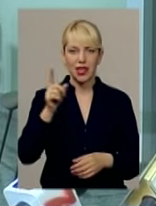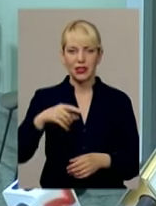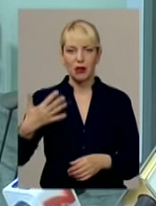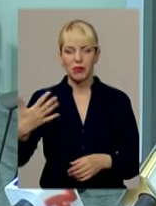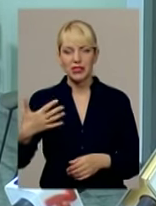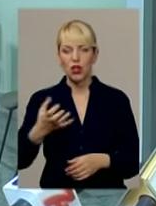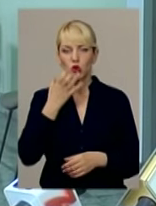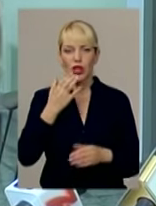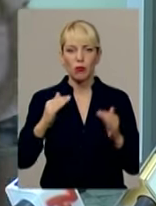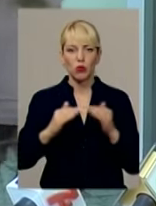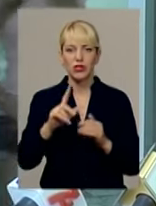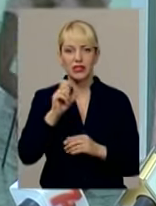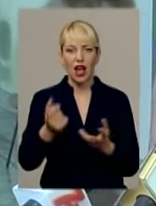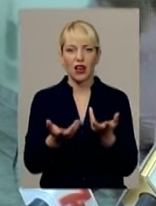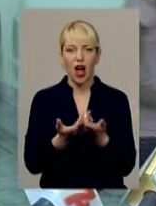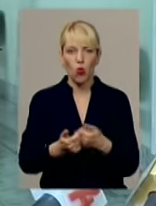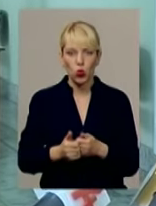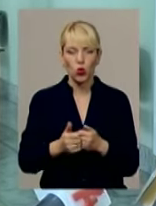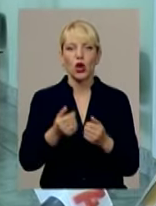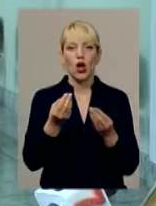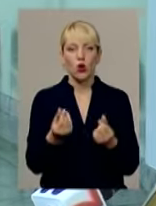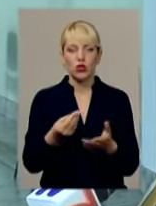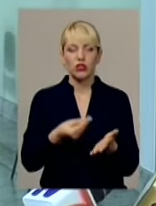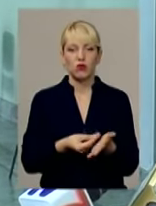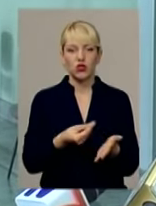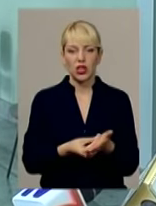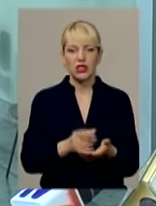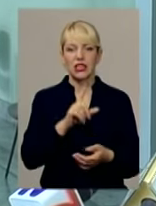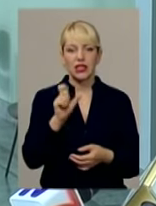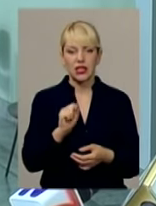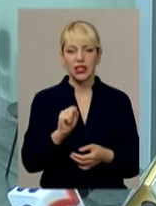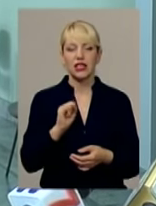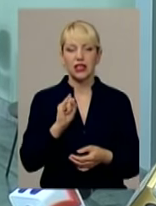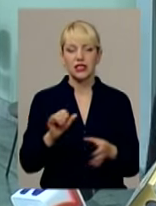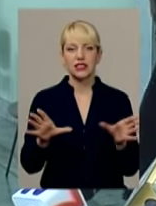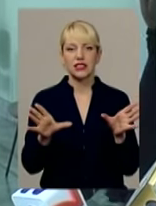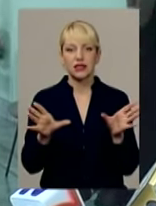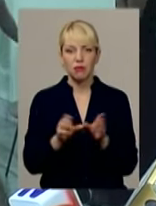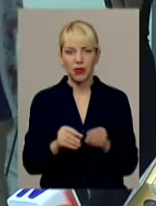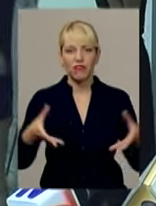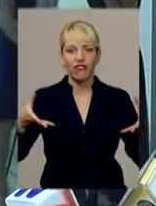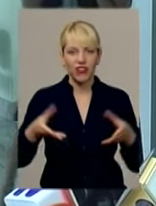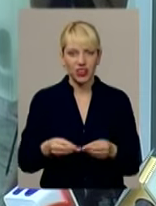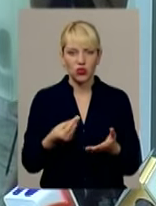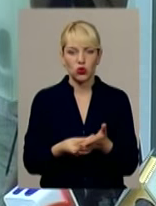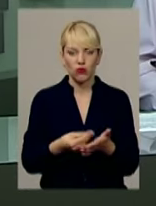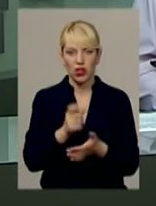будинків за рахунок коштів, бюджету і співфінансування людьми.